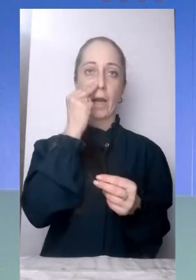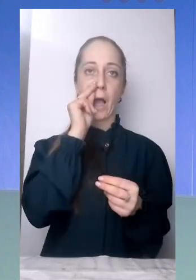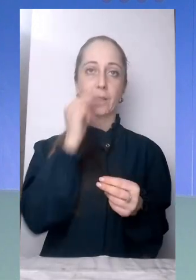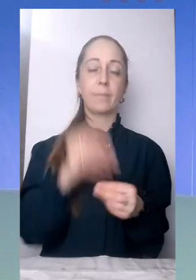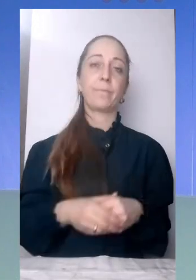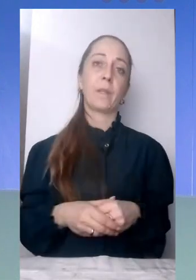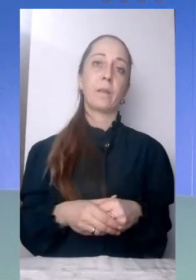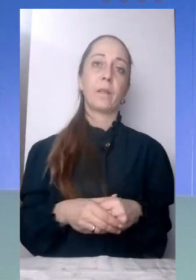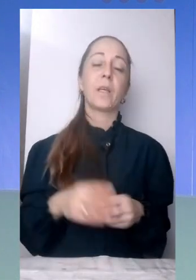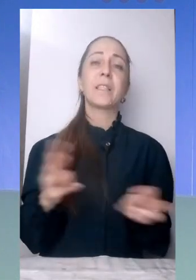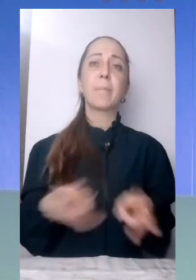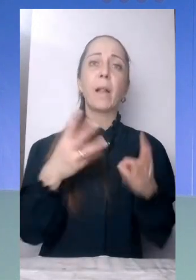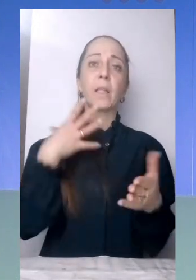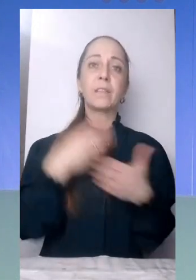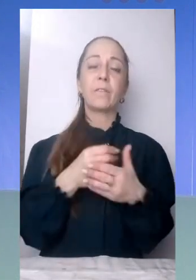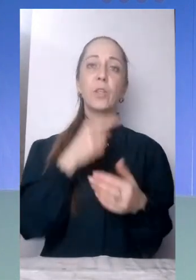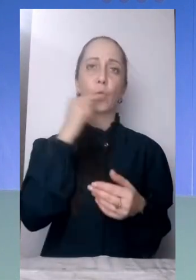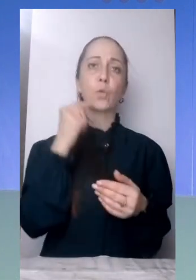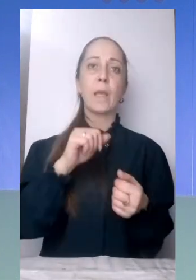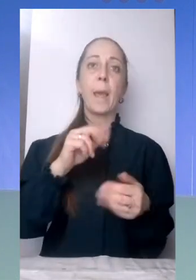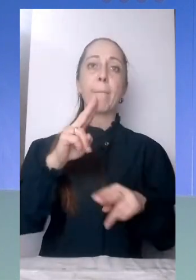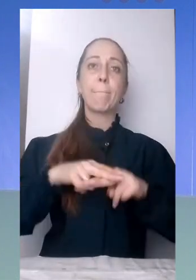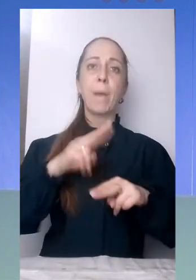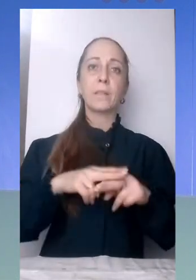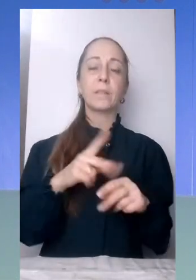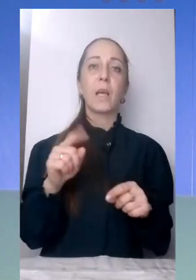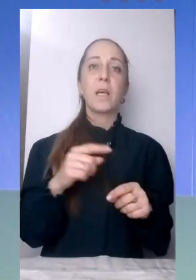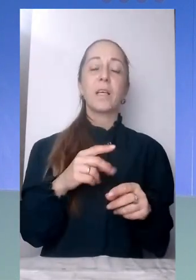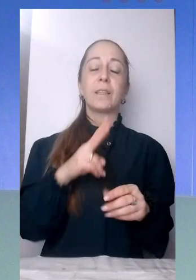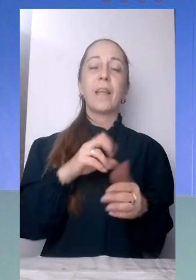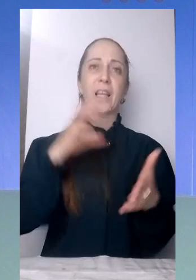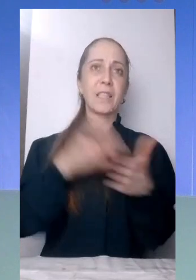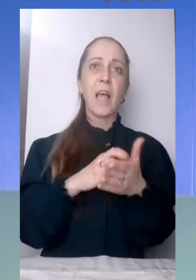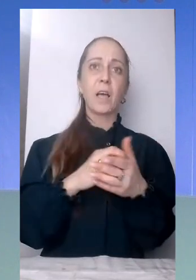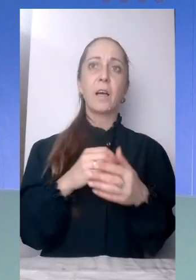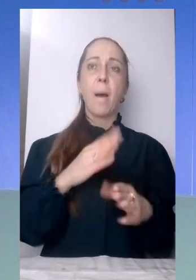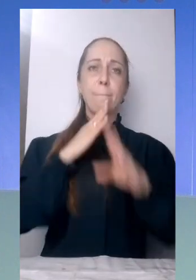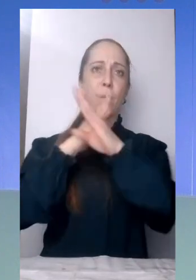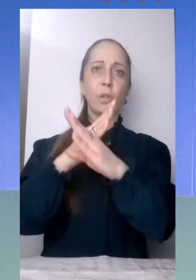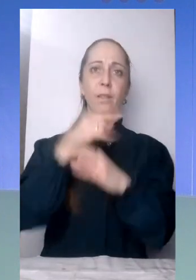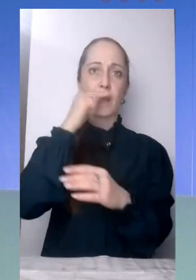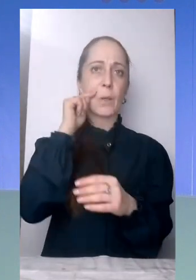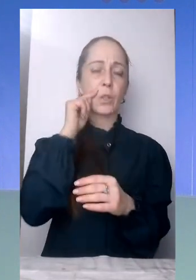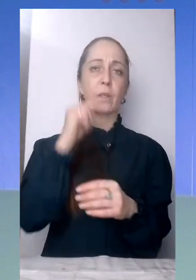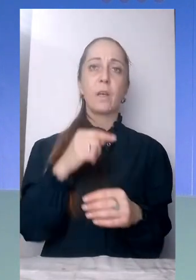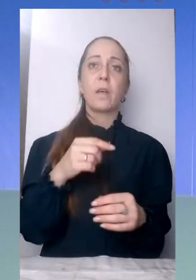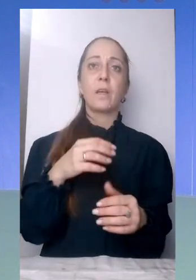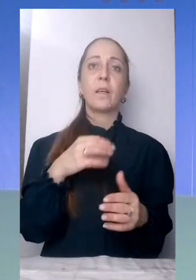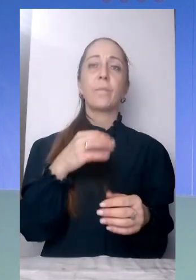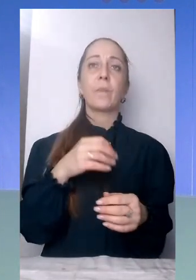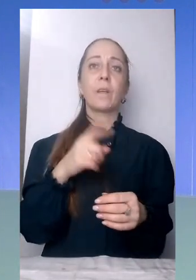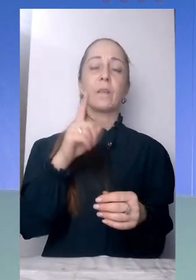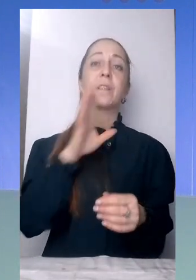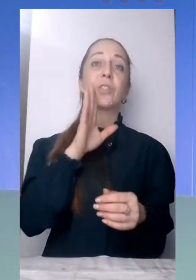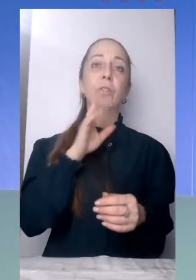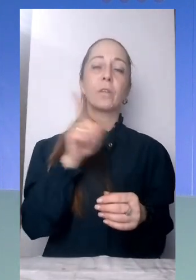російський паспорт на знак протесту проти війни. Так, у Черкасах свою позицію висловила громадянка Російської Федерації, 30-річна